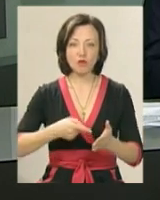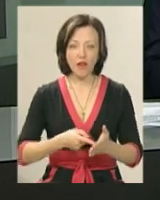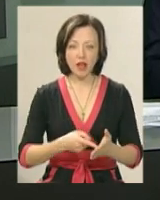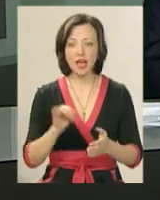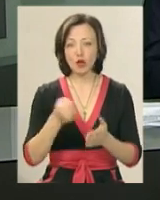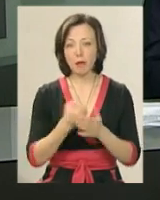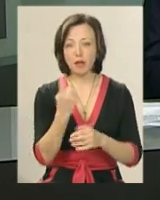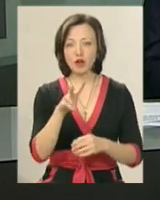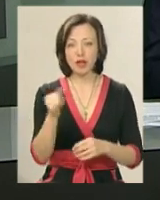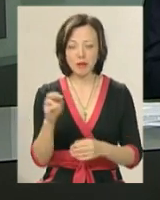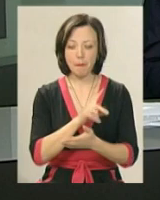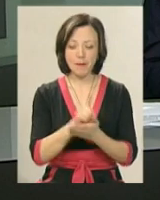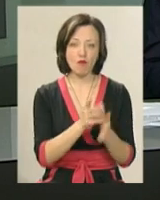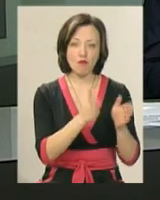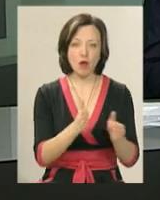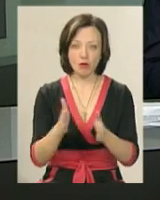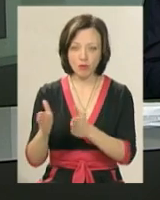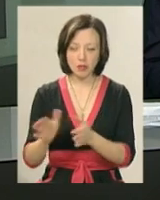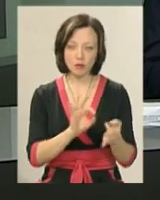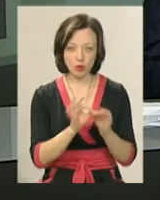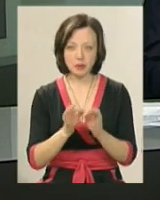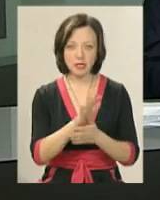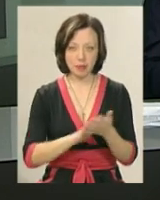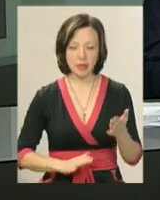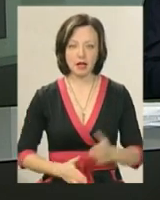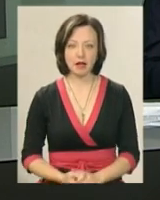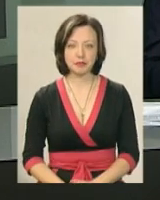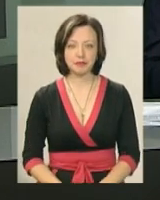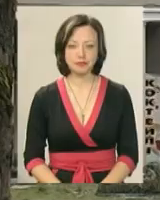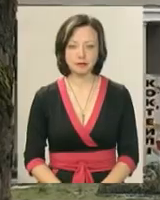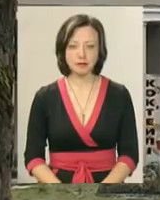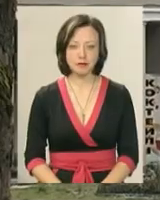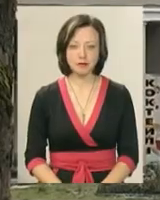І до 1 липня її мають впорядкувати. З подробицями Дарина Денисенко.